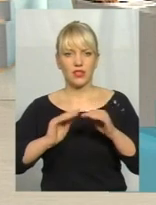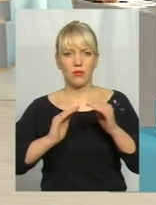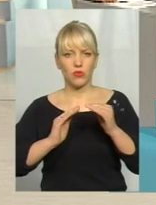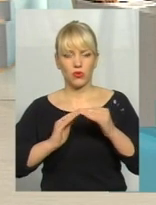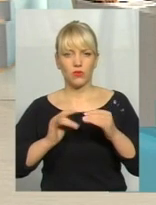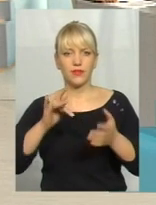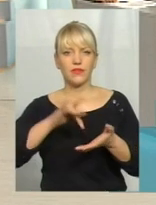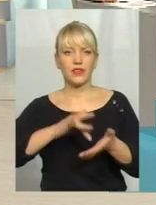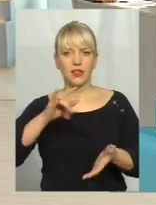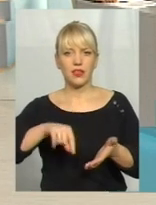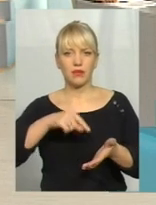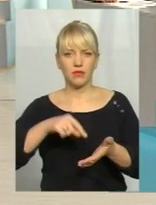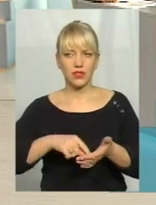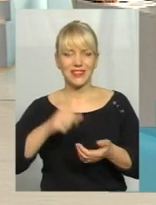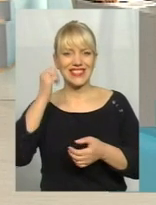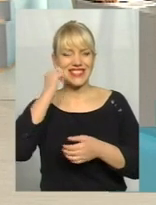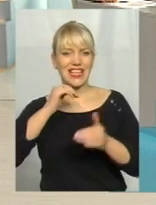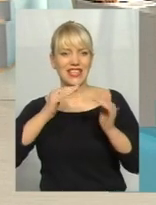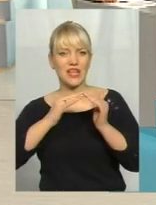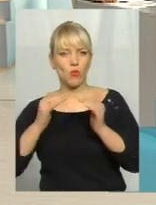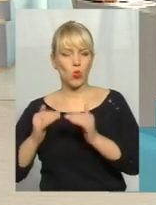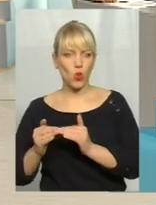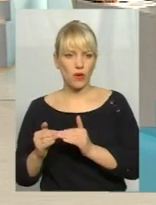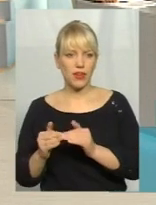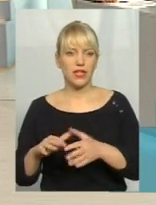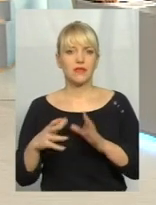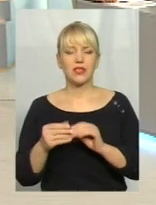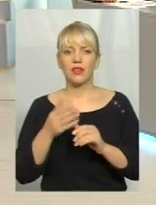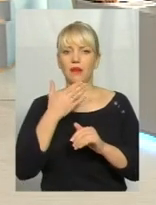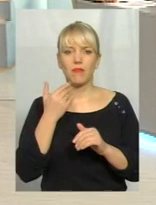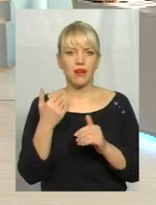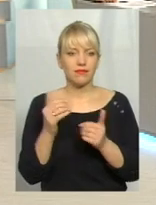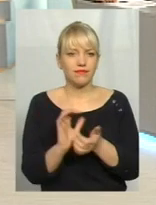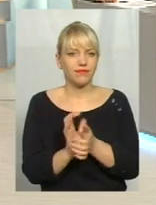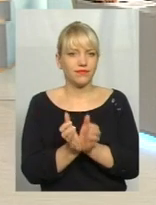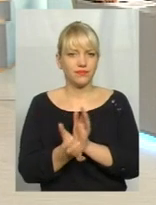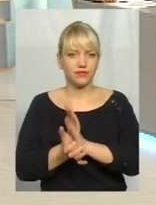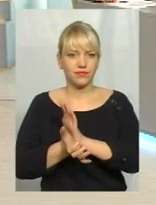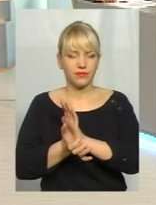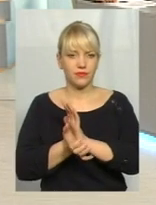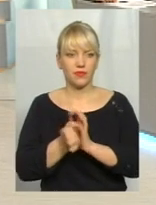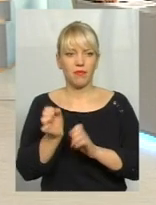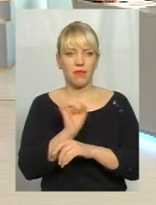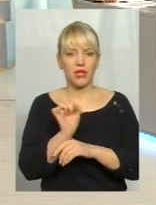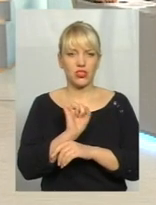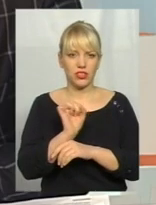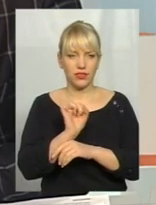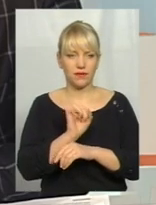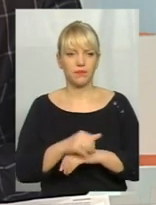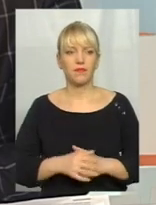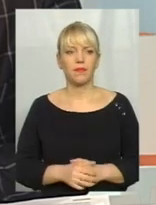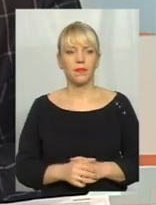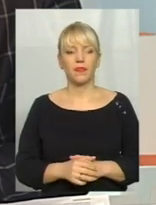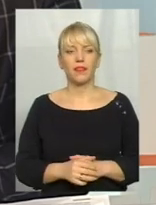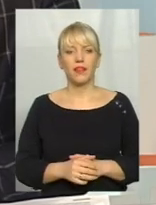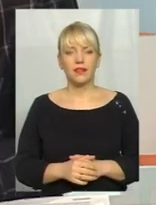центрі міста, і стара забудова, і взагалі нема де розвернутися, як то кажуть, машині великий. І в нас, ви